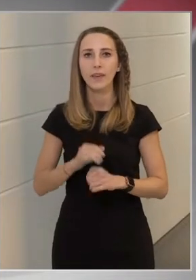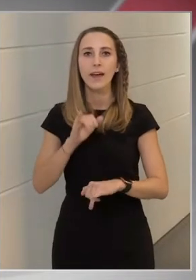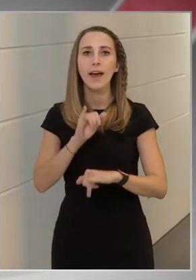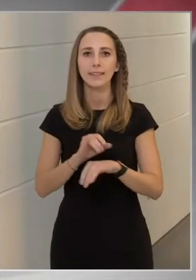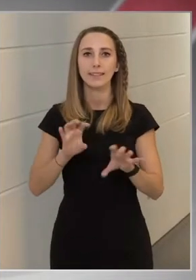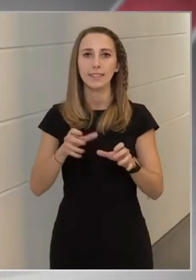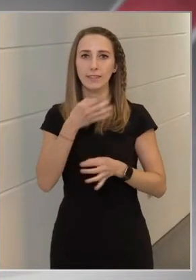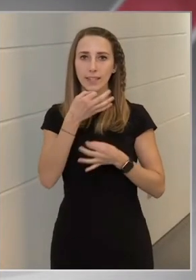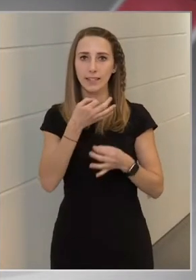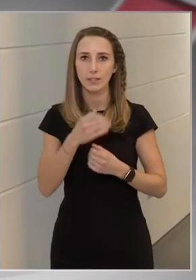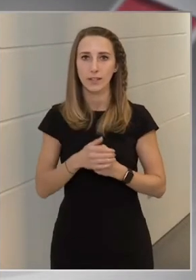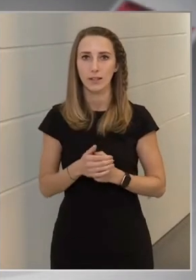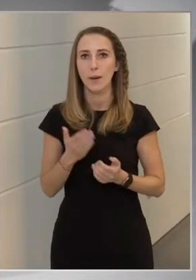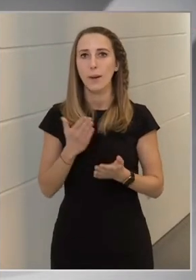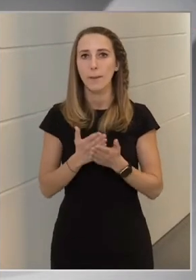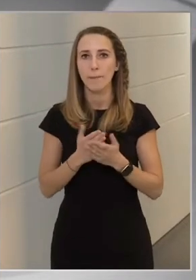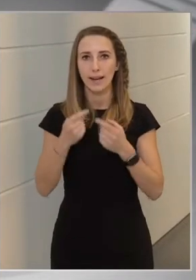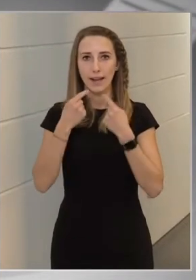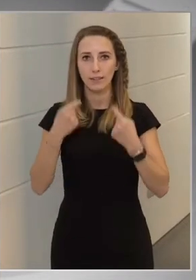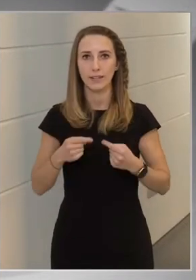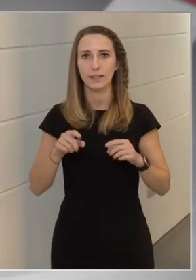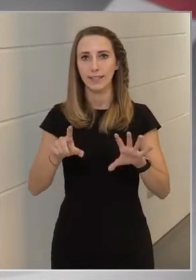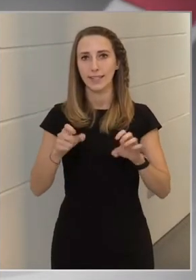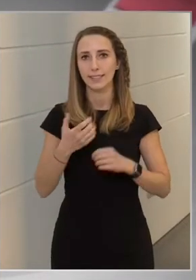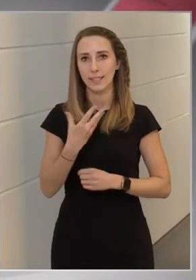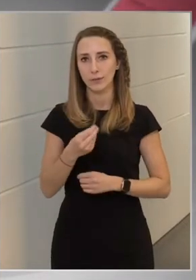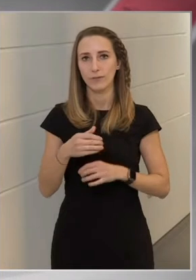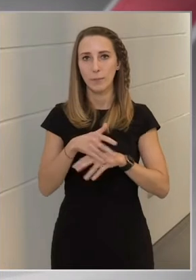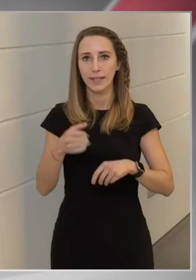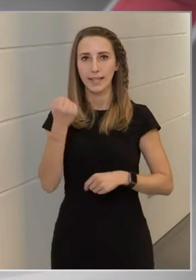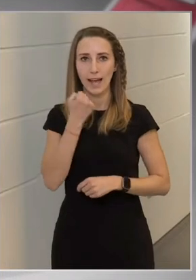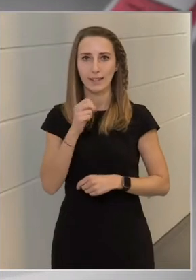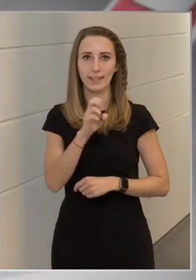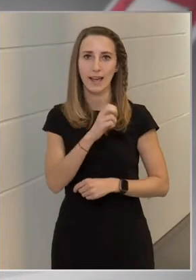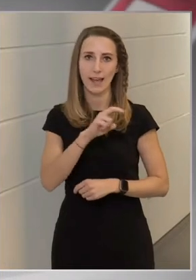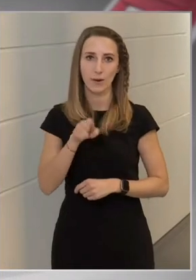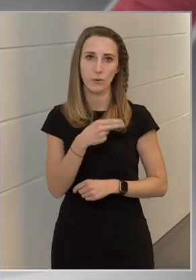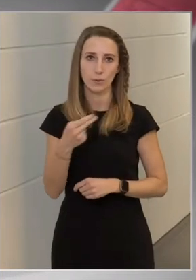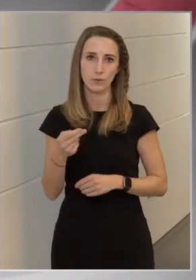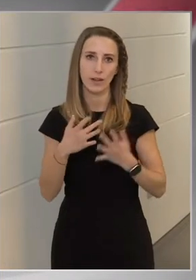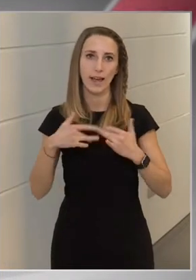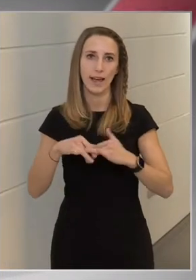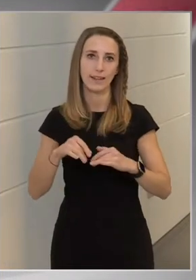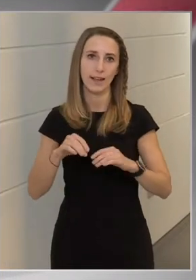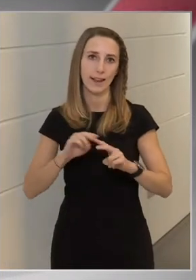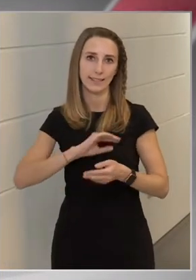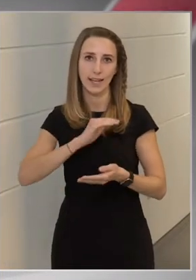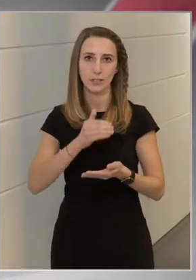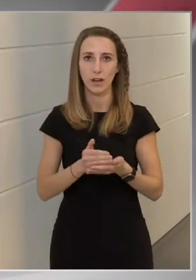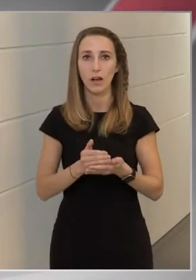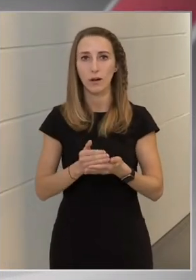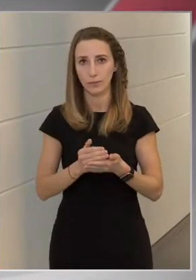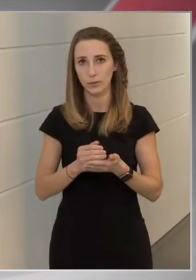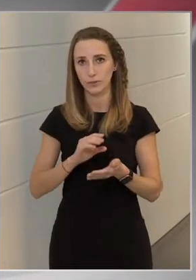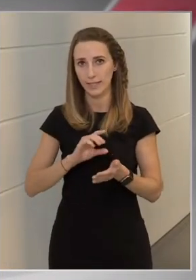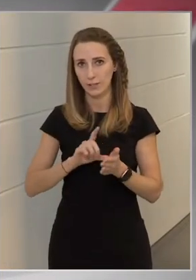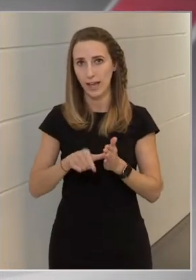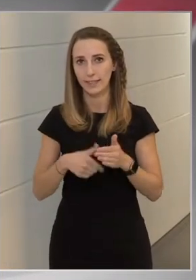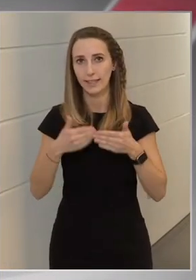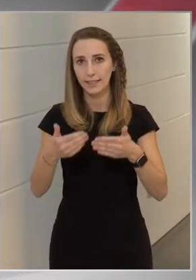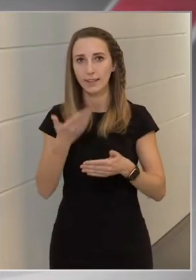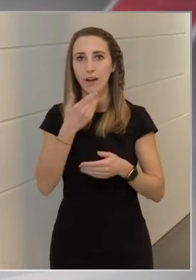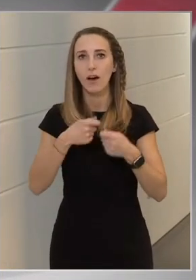kérdése jönnek. Az immár elhatározott 750 milliárd eurós helyreállítási alap létrehozását késleltetheti, ha a